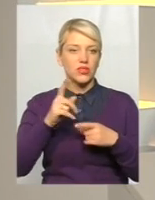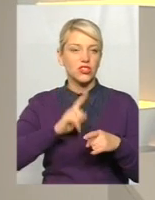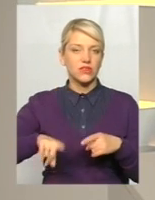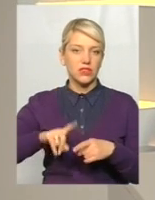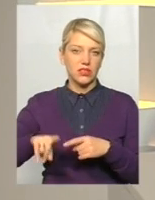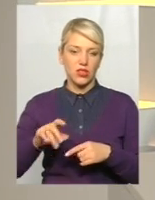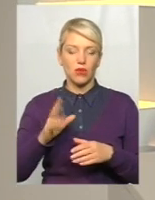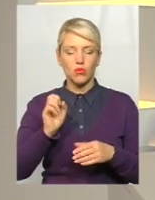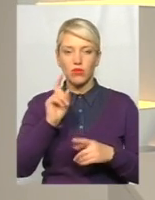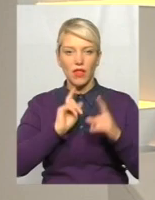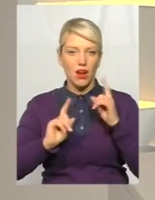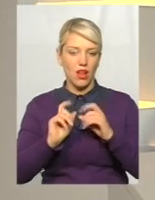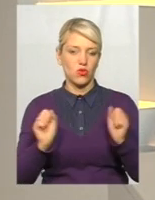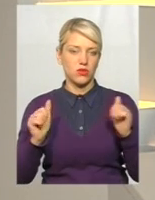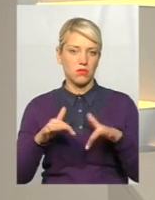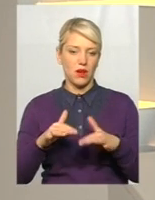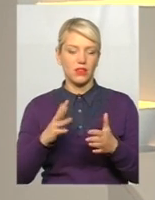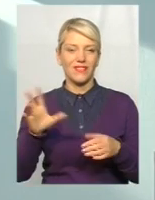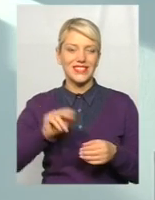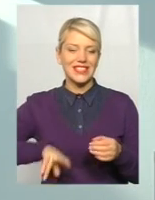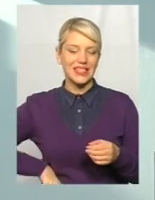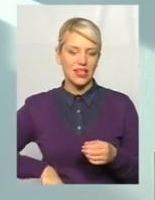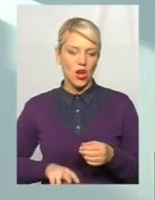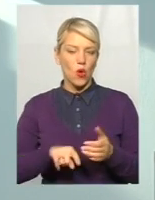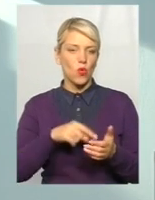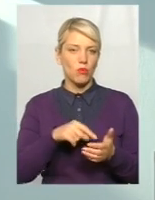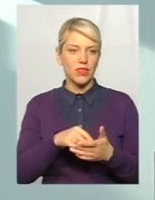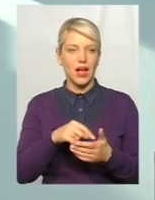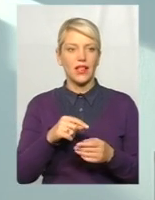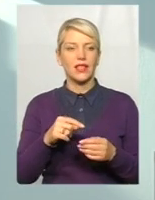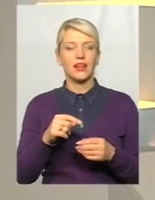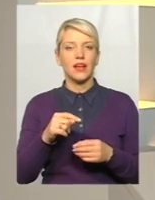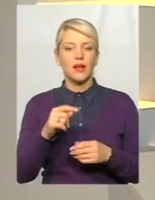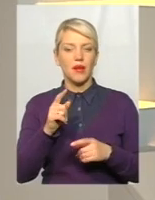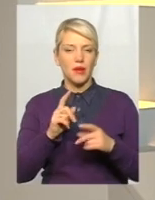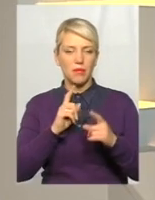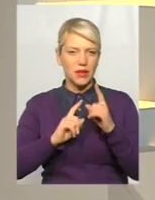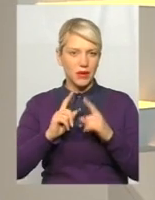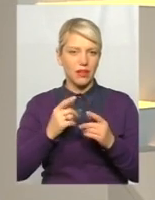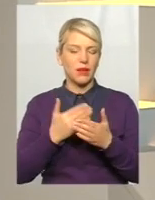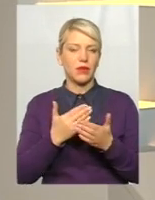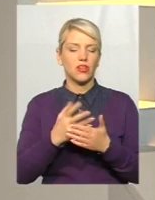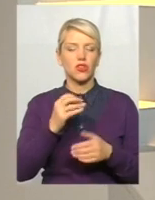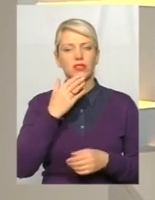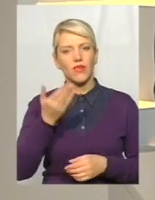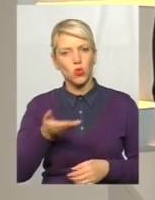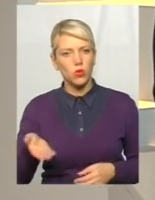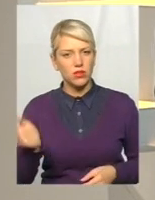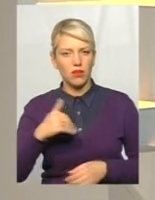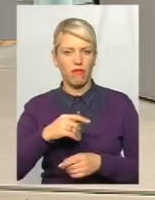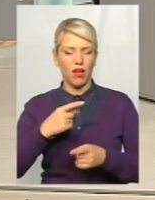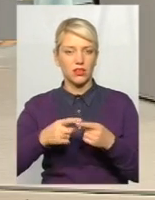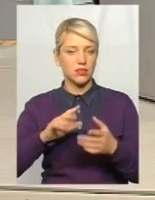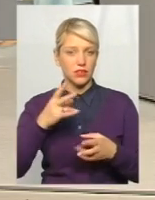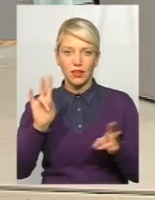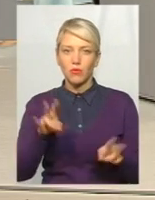збирати на раду всіх директорів комунальних підприємств, сказати, так, звітуйте мені протягом трьох днів чи тиждень, знаєте, таку-таку